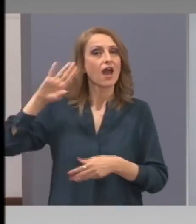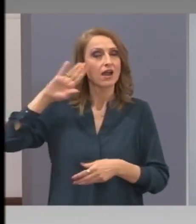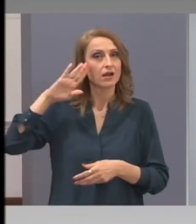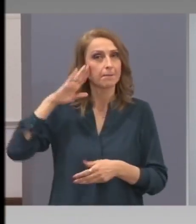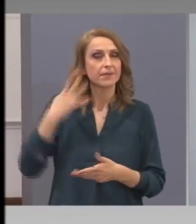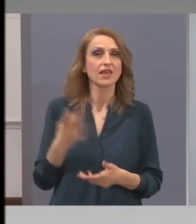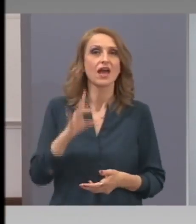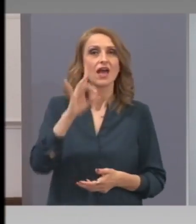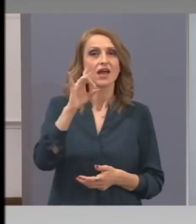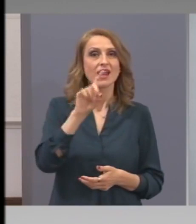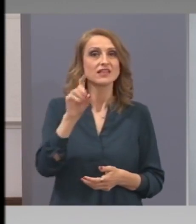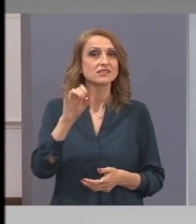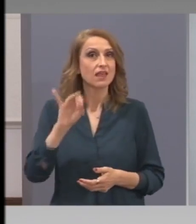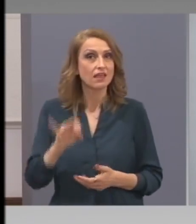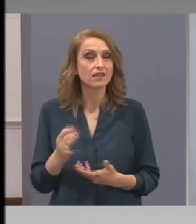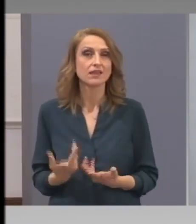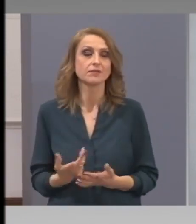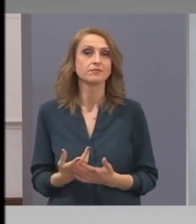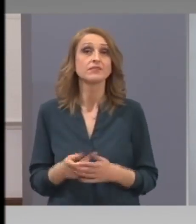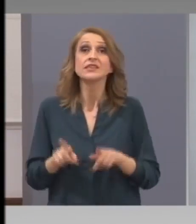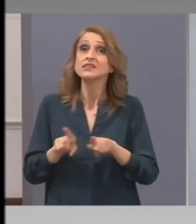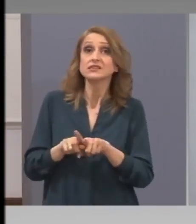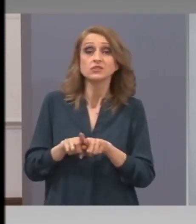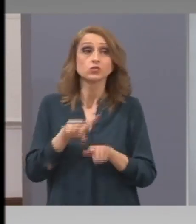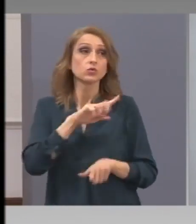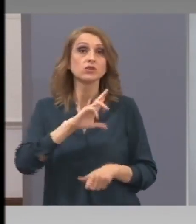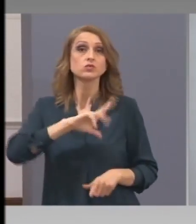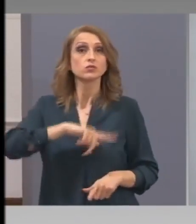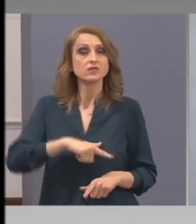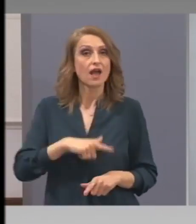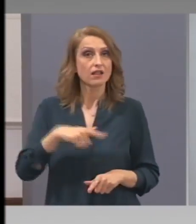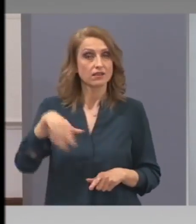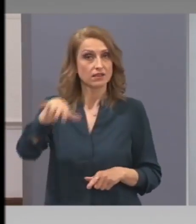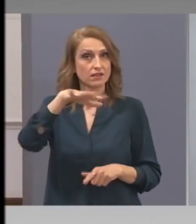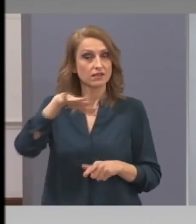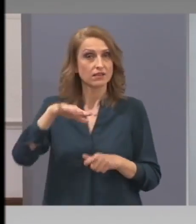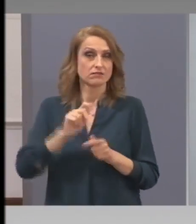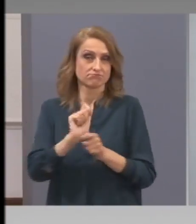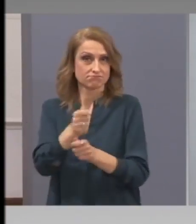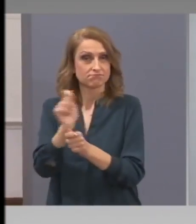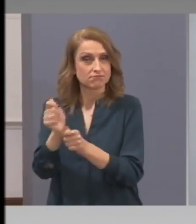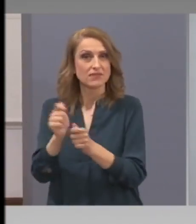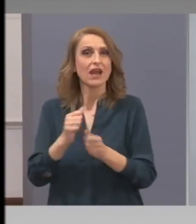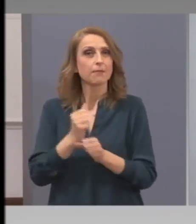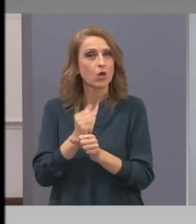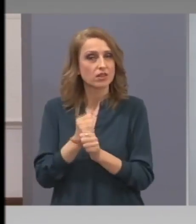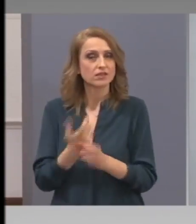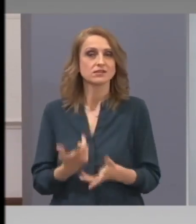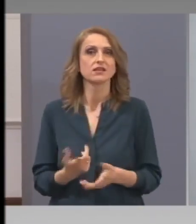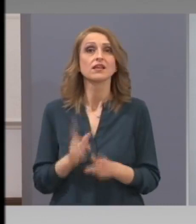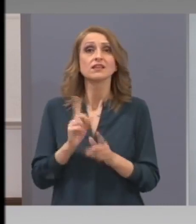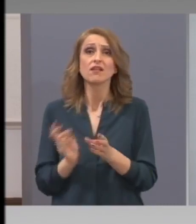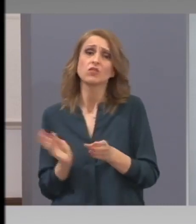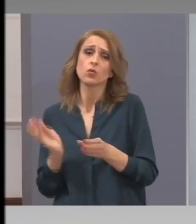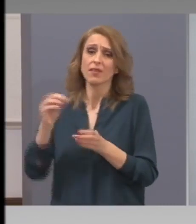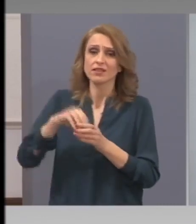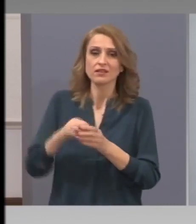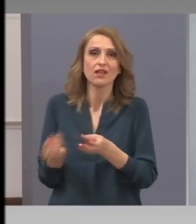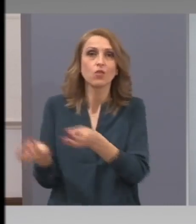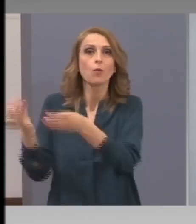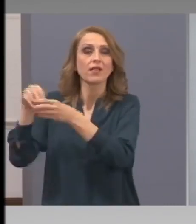сега ще натовариме с новите мерки и социалните, още по-тежно. И за всякъде ще трябва допълнително възнаграждение,